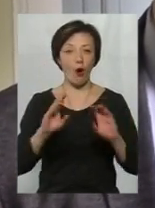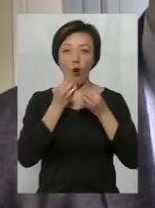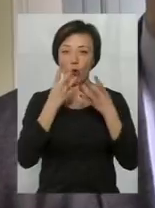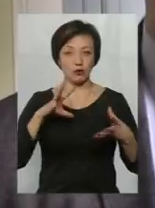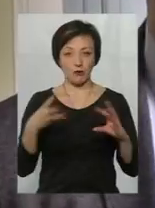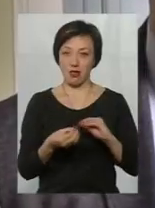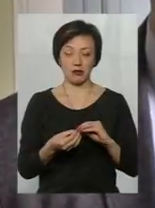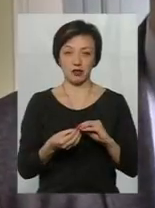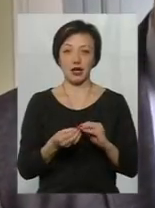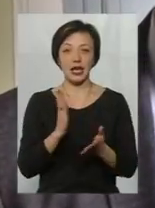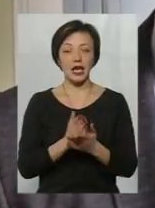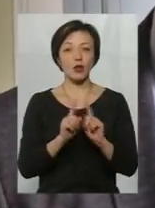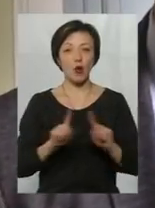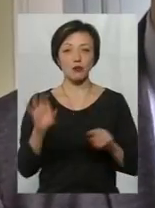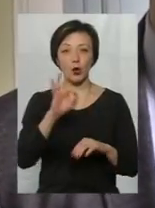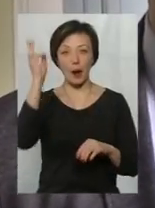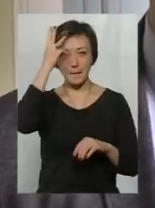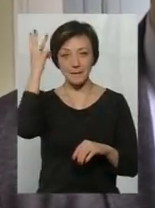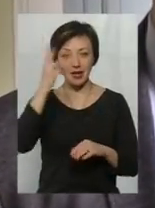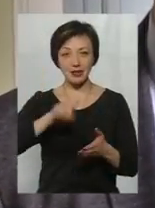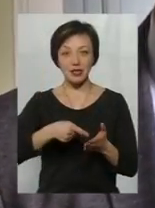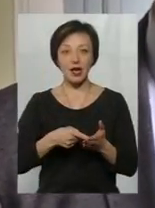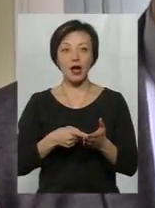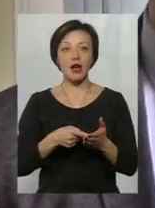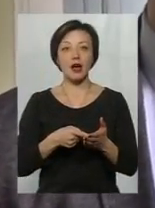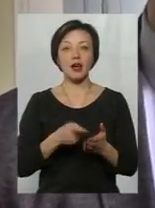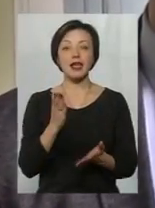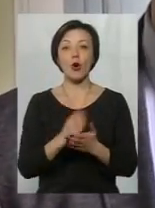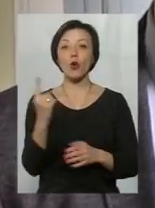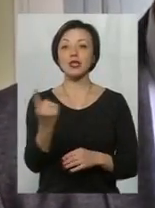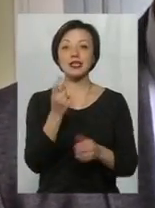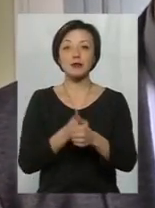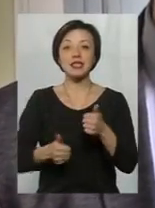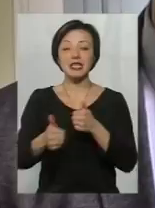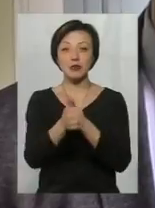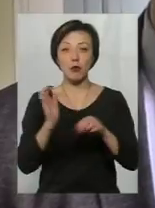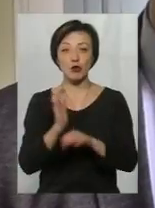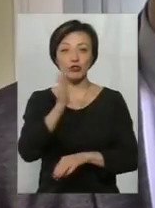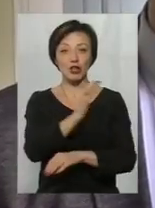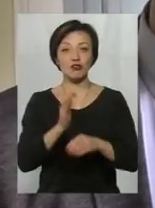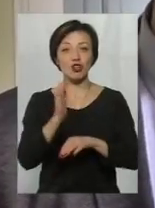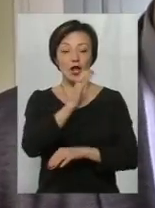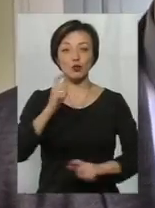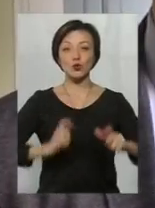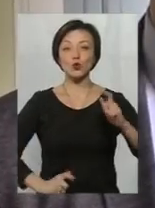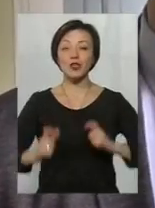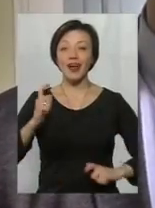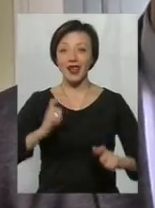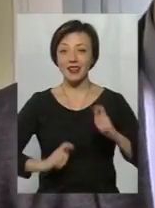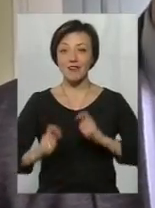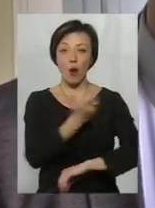Тут взагалі є такий нюанс стосовно Хмельницького. Безпосередньо Хмельницький є одним із лідерів по постачанню студентів